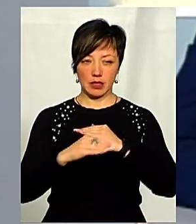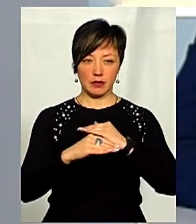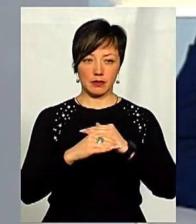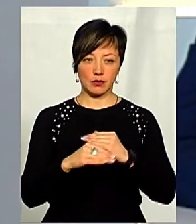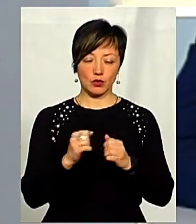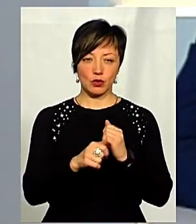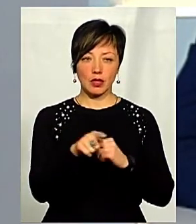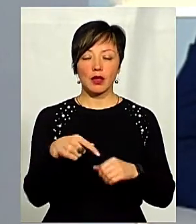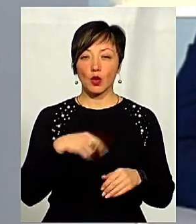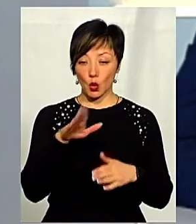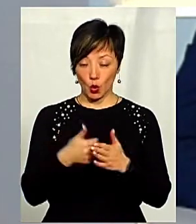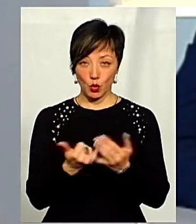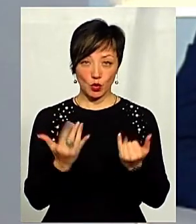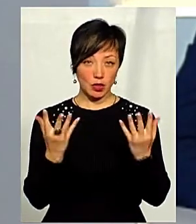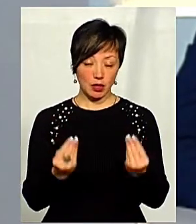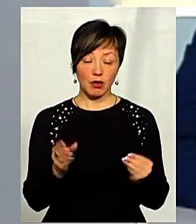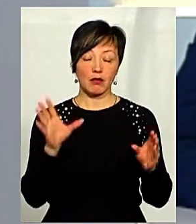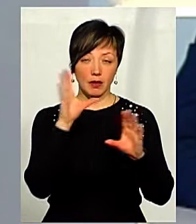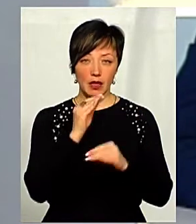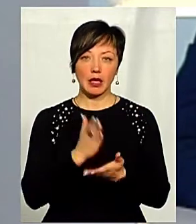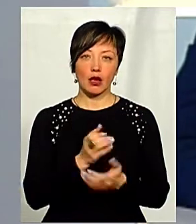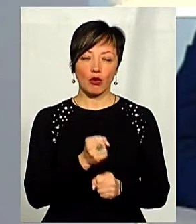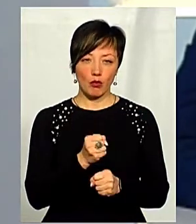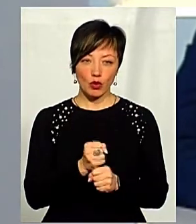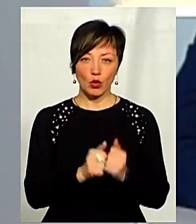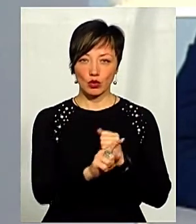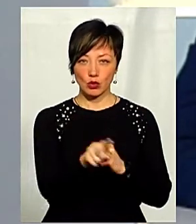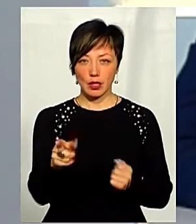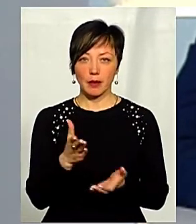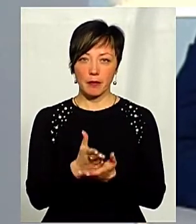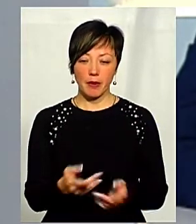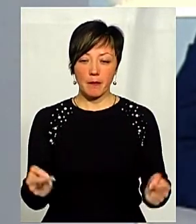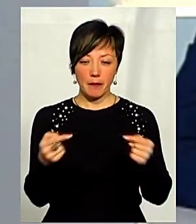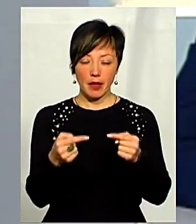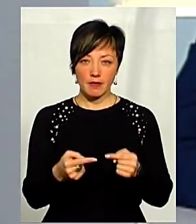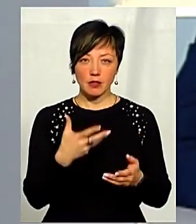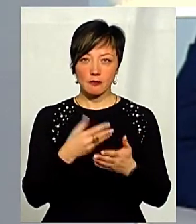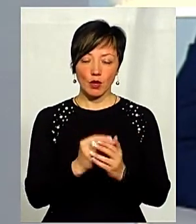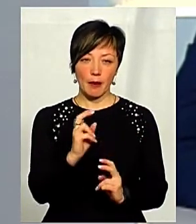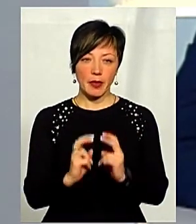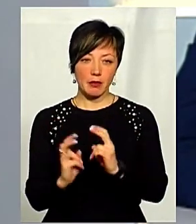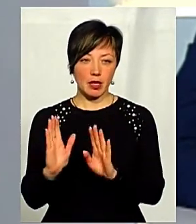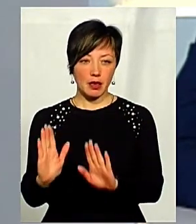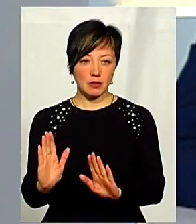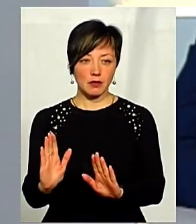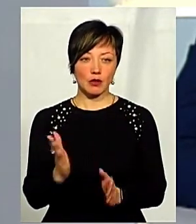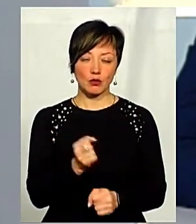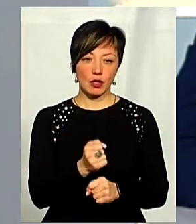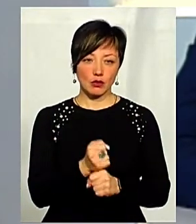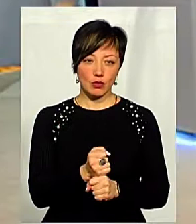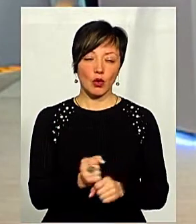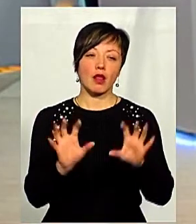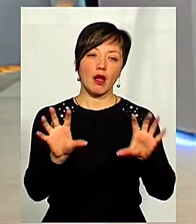На сьогоднішній день мені це вдавалося. Є робота, кожного з них є певні свої підприємства, якщо вони